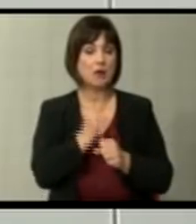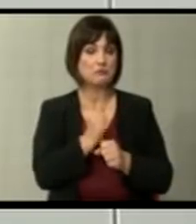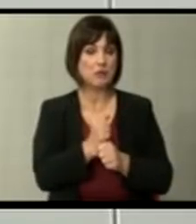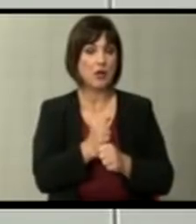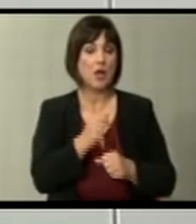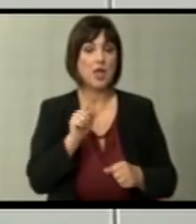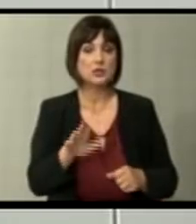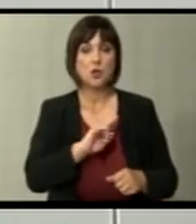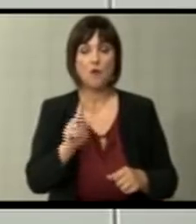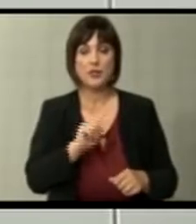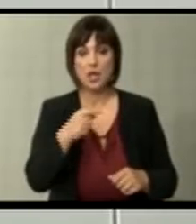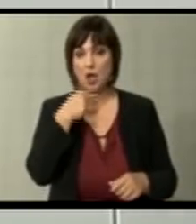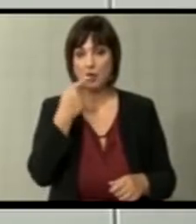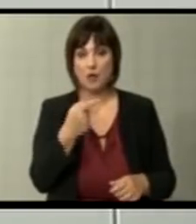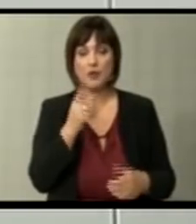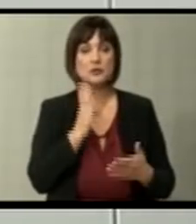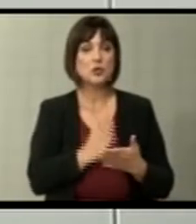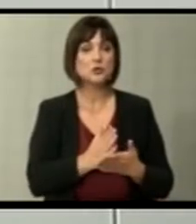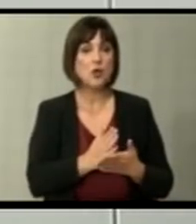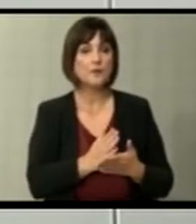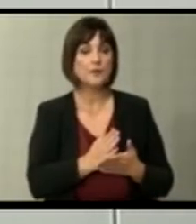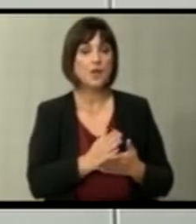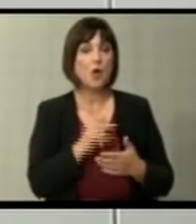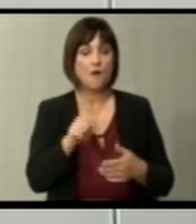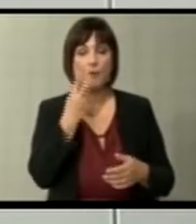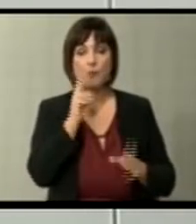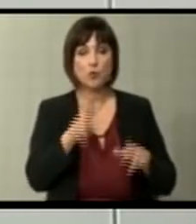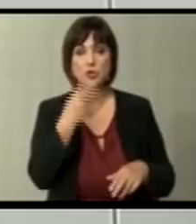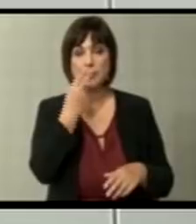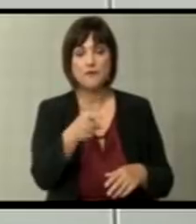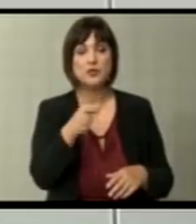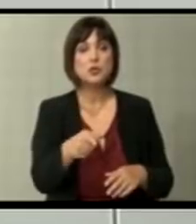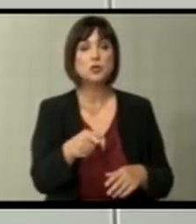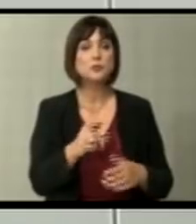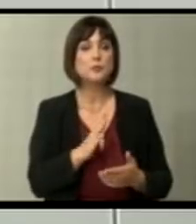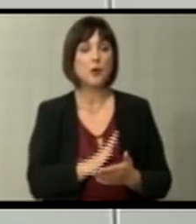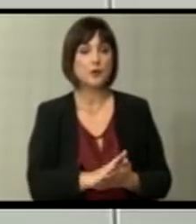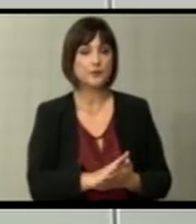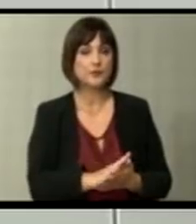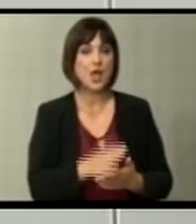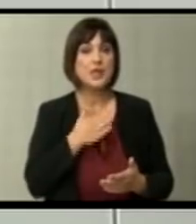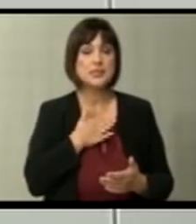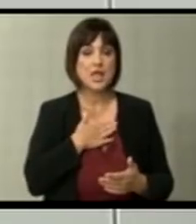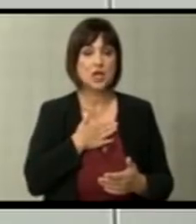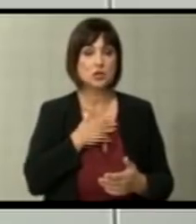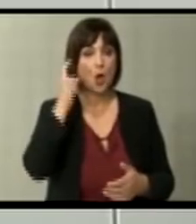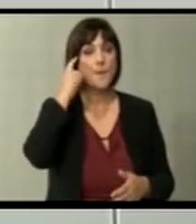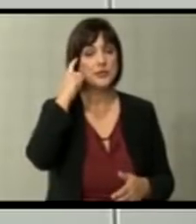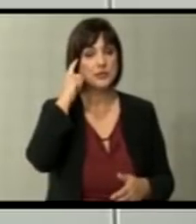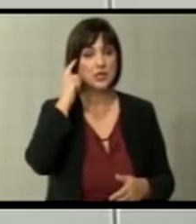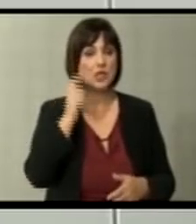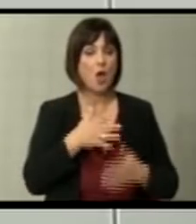веројатно јас тоа не го негирам затоа што тоа е видливо, но вие според нашето мисленје